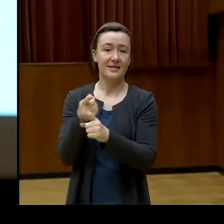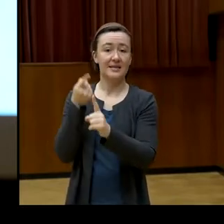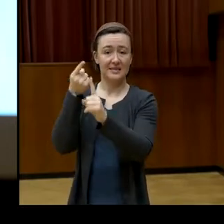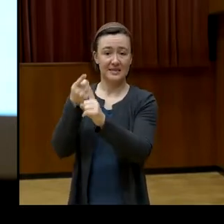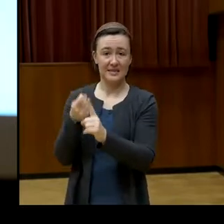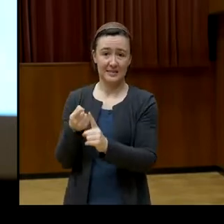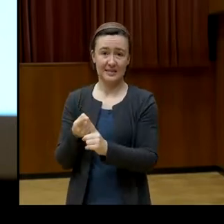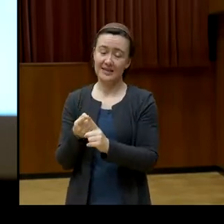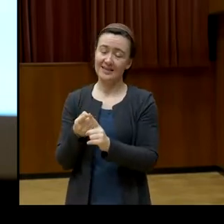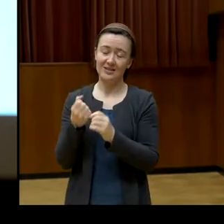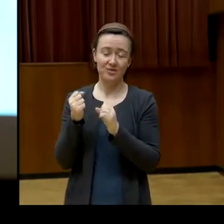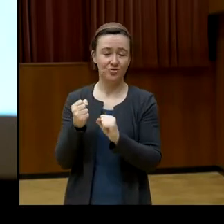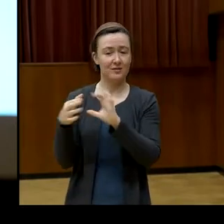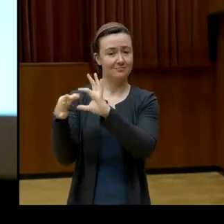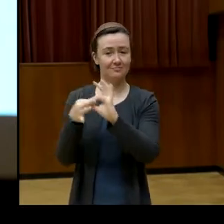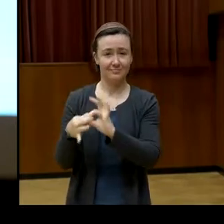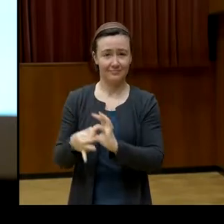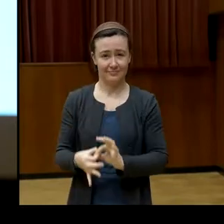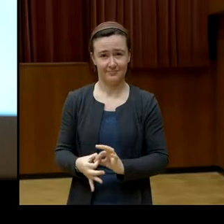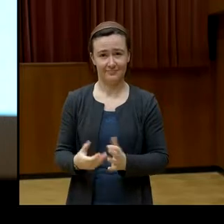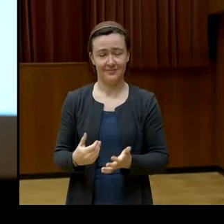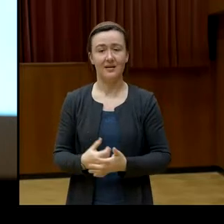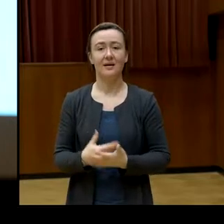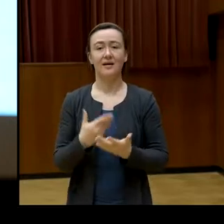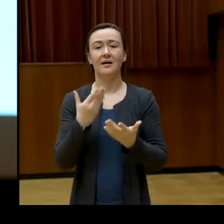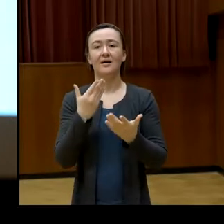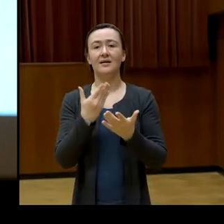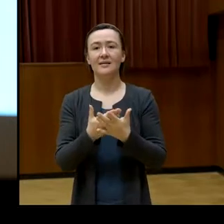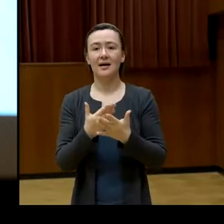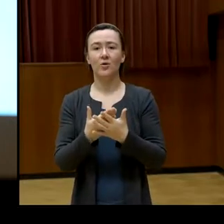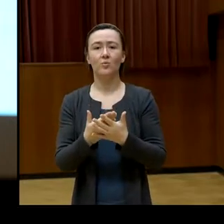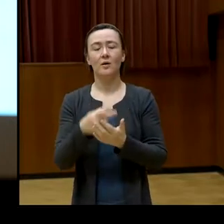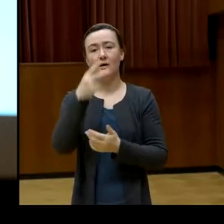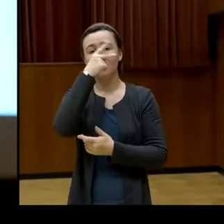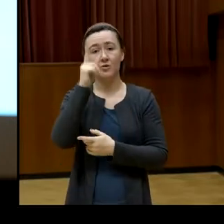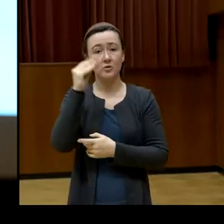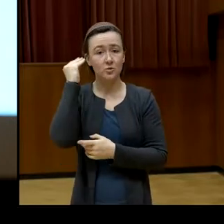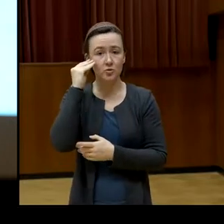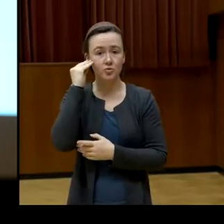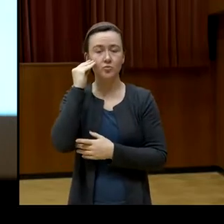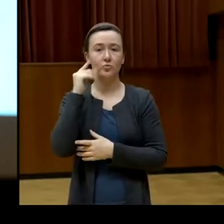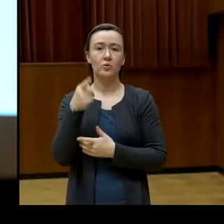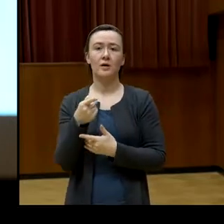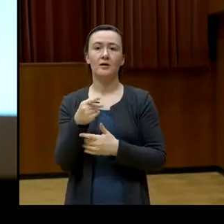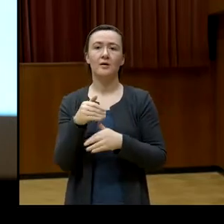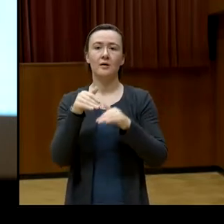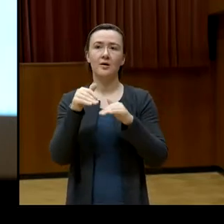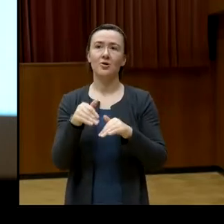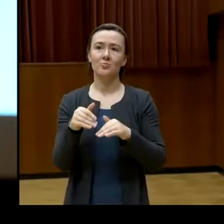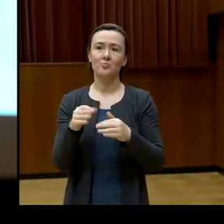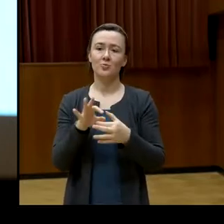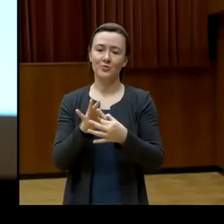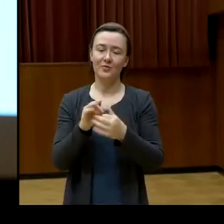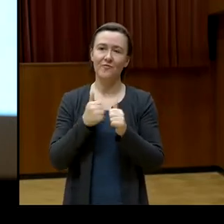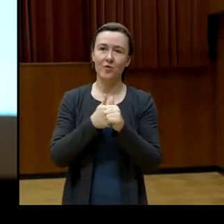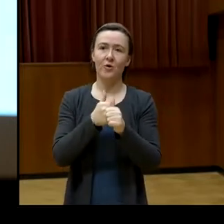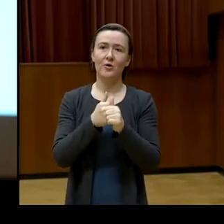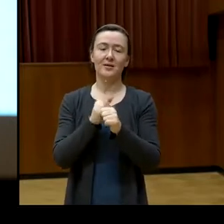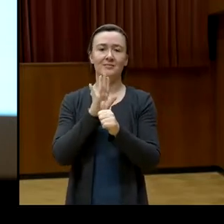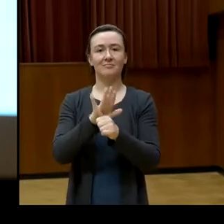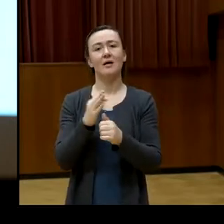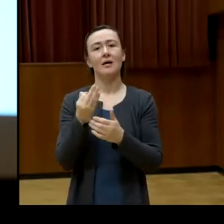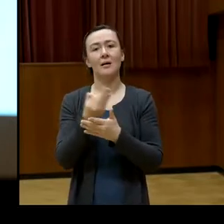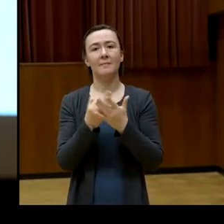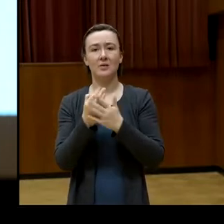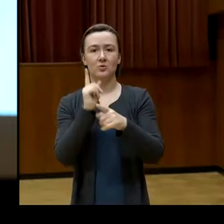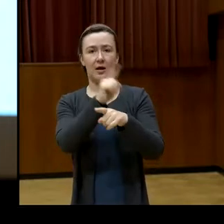diesem Sinn agieren und müssen Volkshochschulen agieren im Sinne ihres Bildungsauftrags, der ja letztlich ein Beitrag zu einer